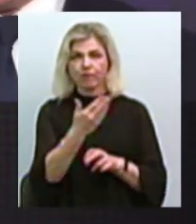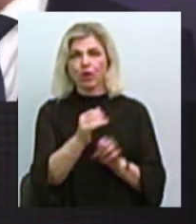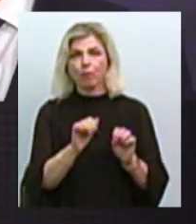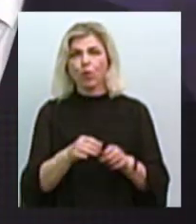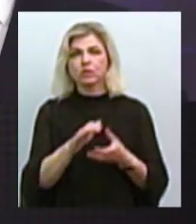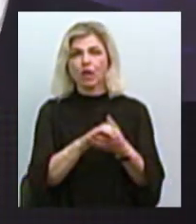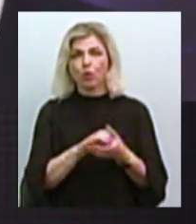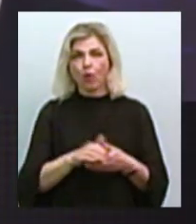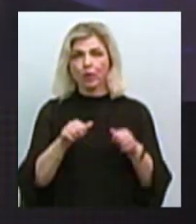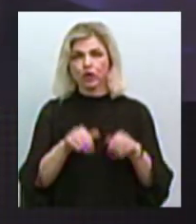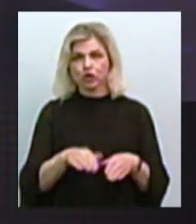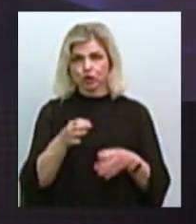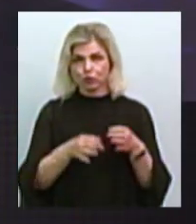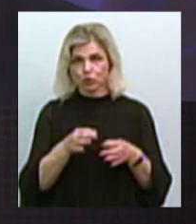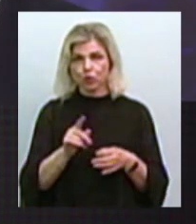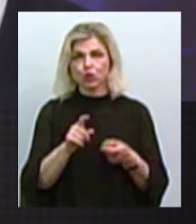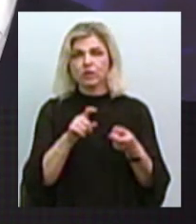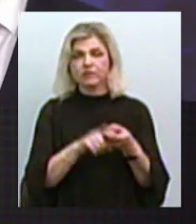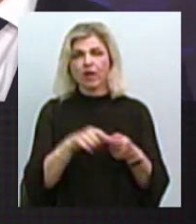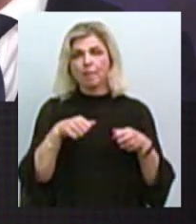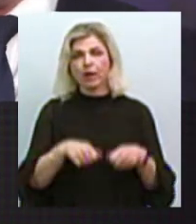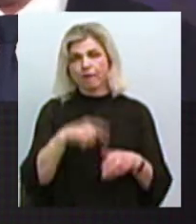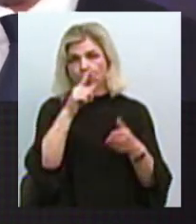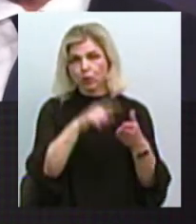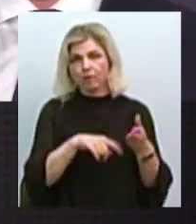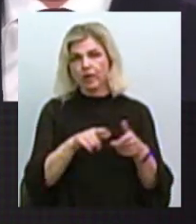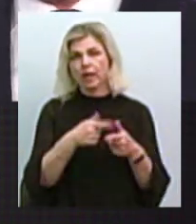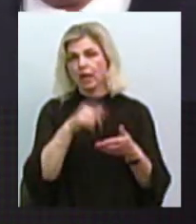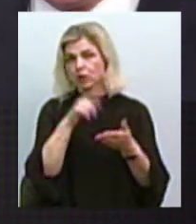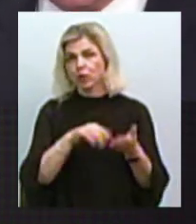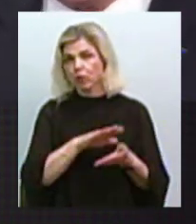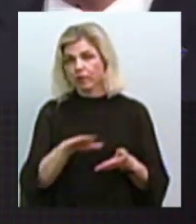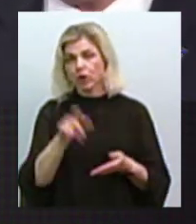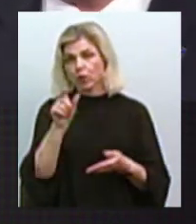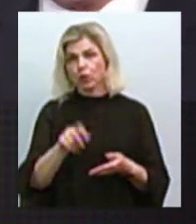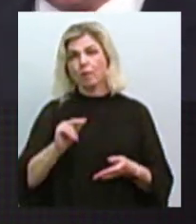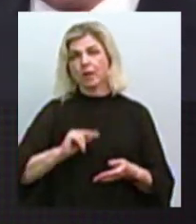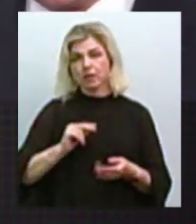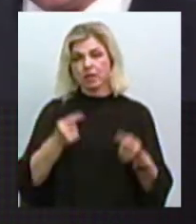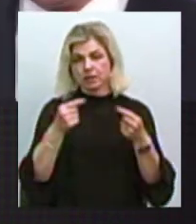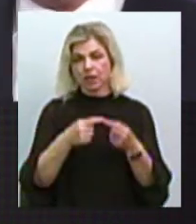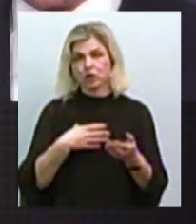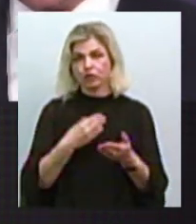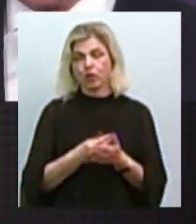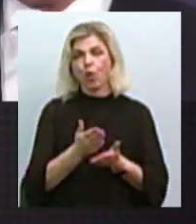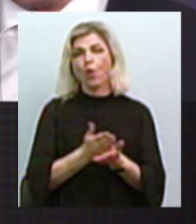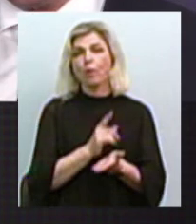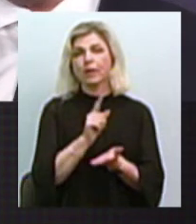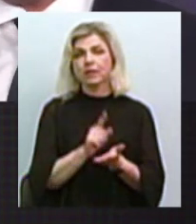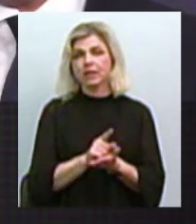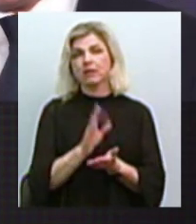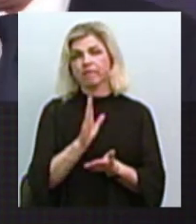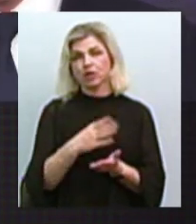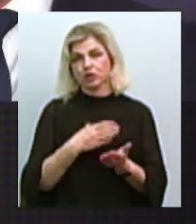суду, а те, що стосується право довірив чи недовірив, людина працювала згідно своєї компетенції в рамках своєї